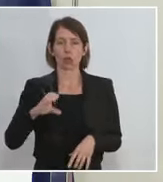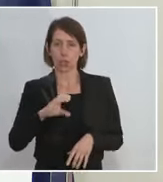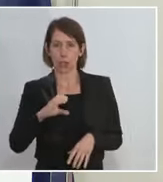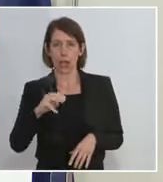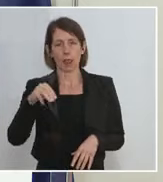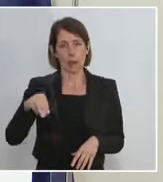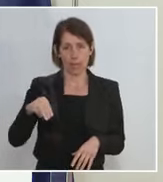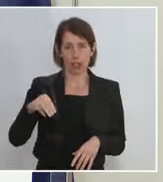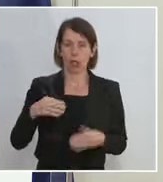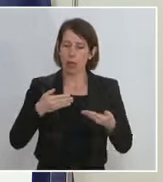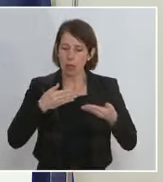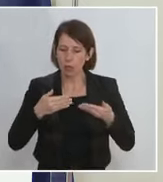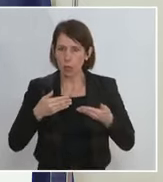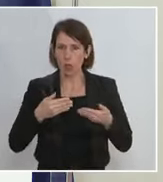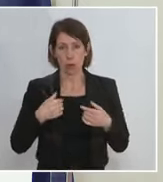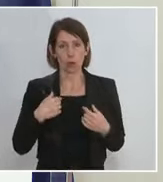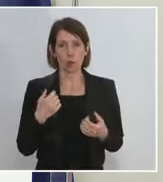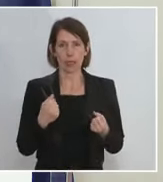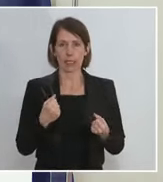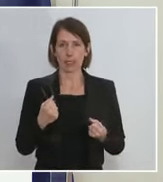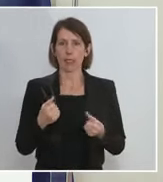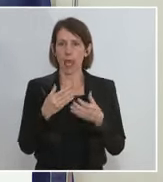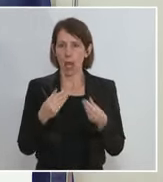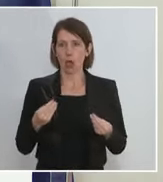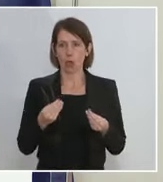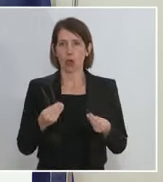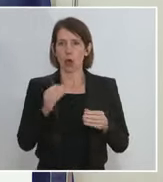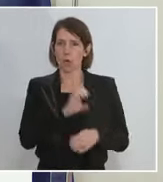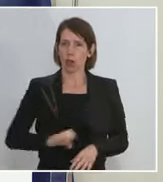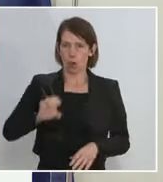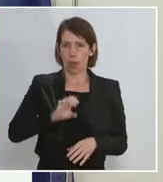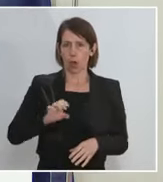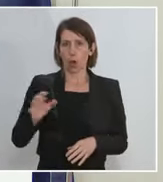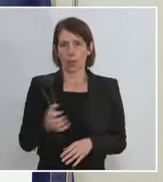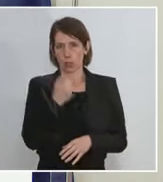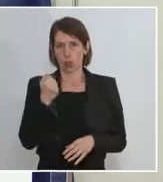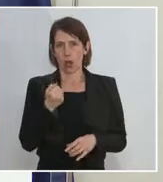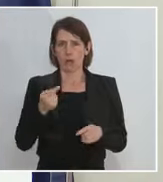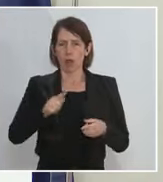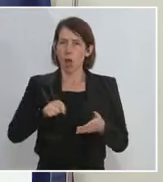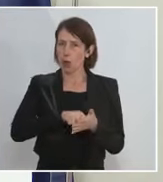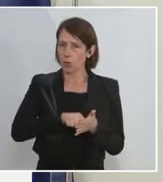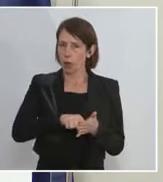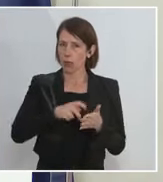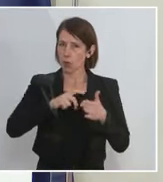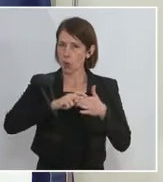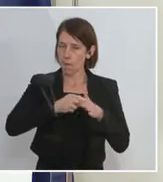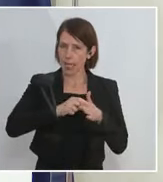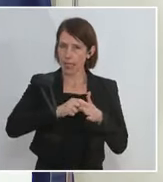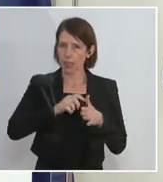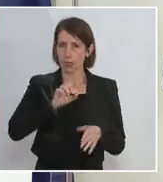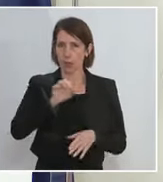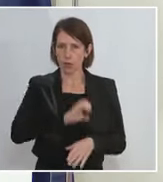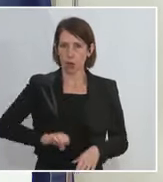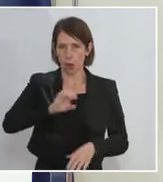ist, hier eine Lösung auf europäischer Ebene zustande zu bringen und einen Korrekturmechanismus auch auf europäischer